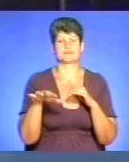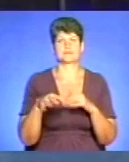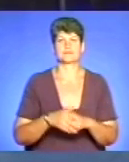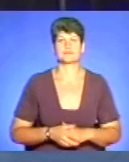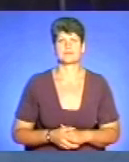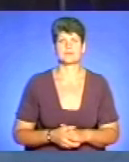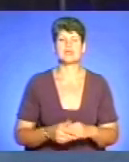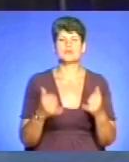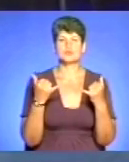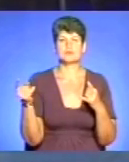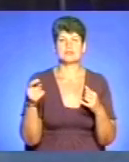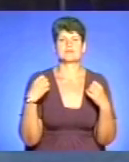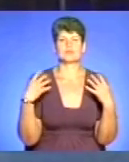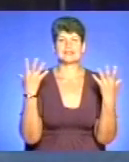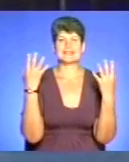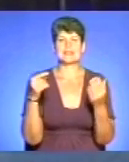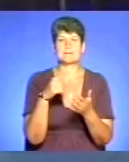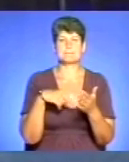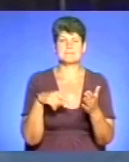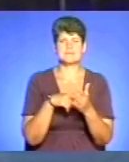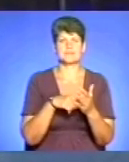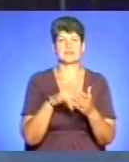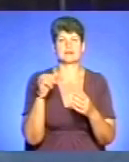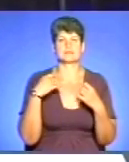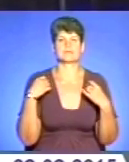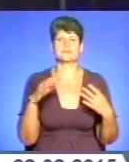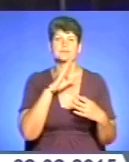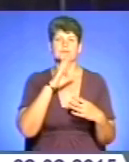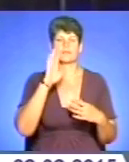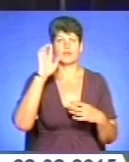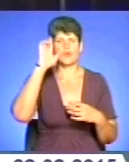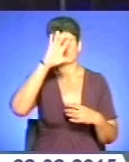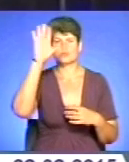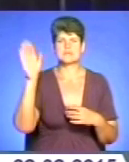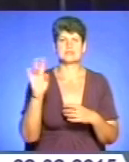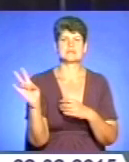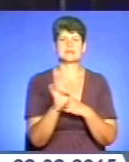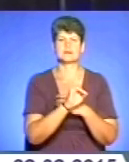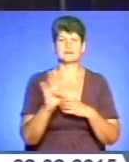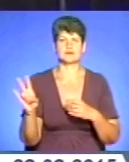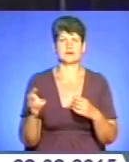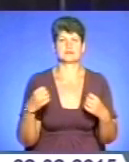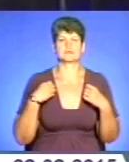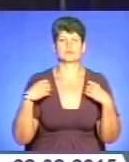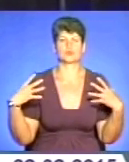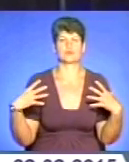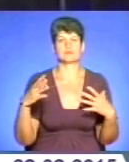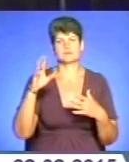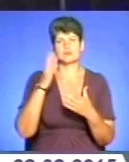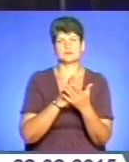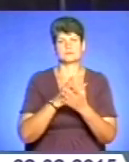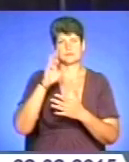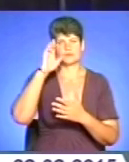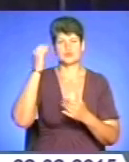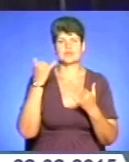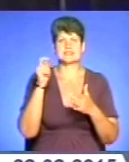Сьогодні Тернополяни святкують День міста та Успіння Пресвятої Богородиці. В усіх церквах відправляють урочисті святі літургії. Цього дня закінчується